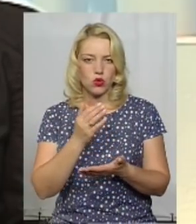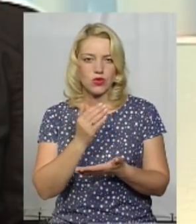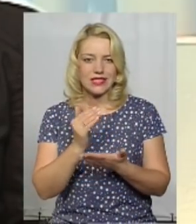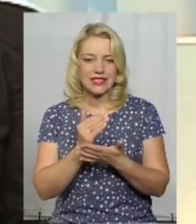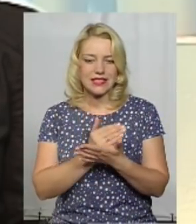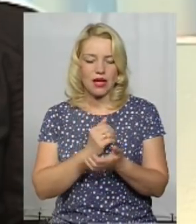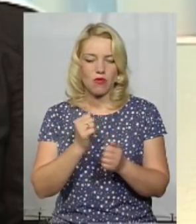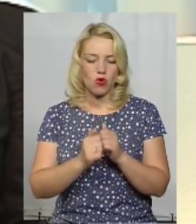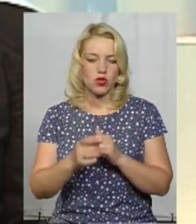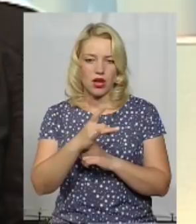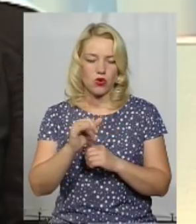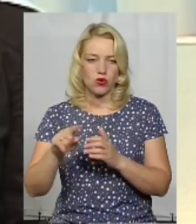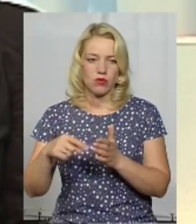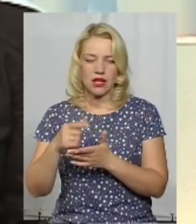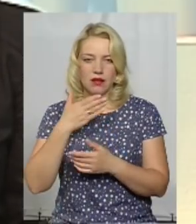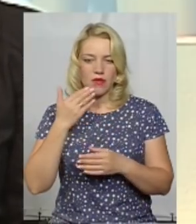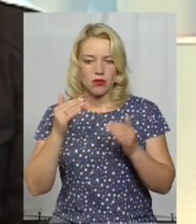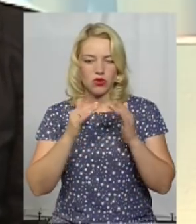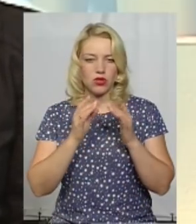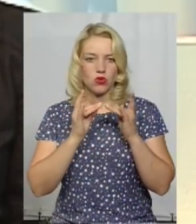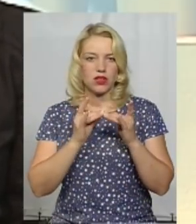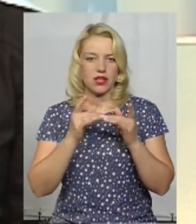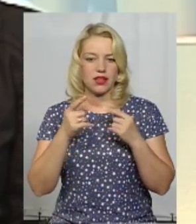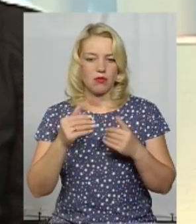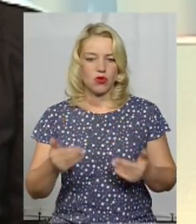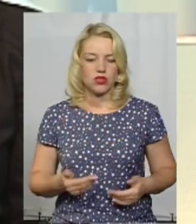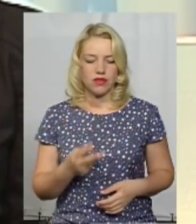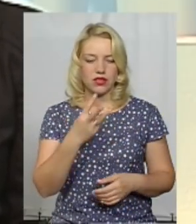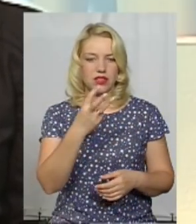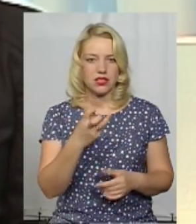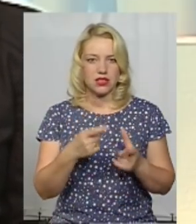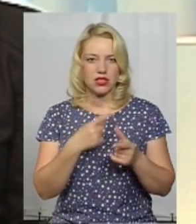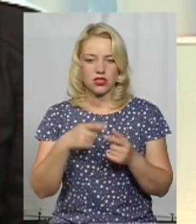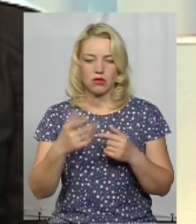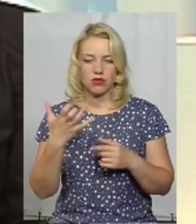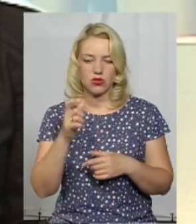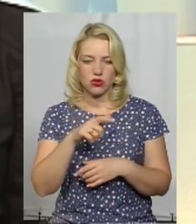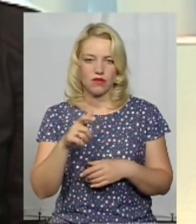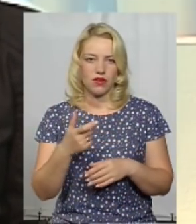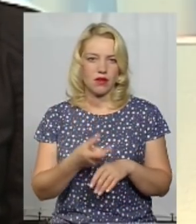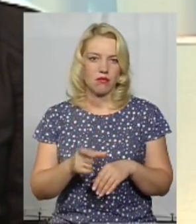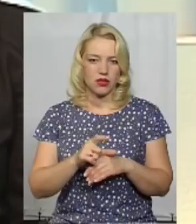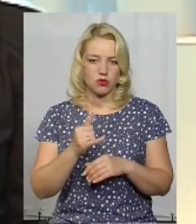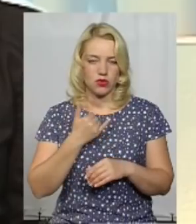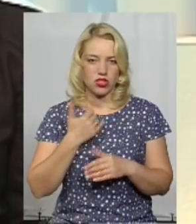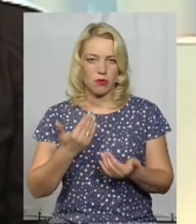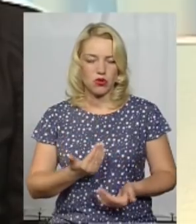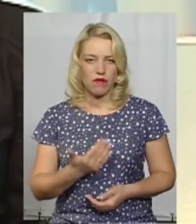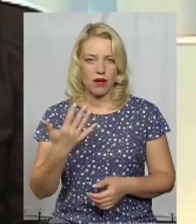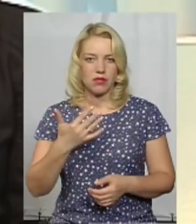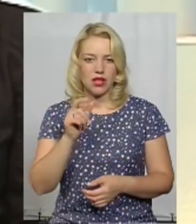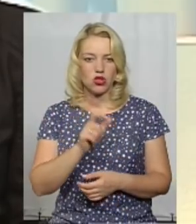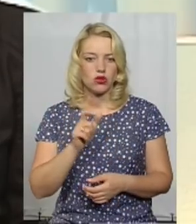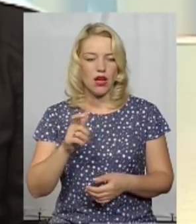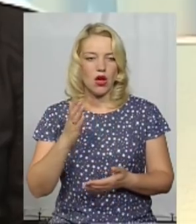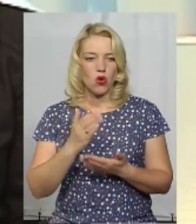місті. У нас немає будинки інтернатів, де проживає 300 чи 500 чоловік. У нас проживає максимум по 50 чоловік. У нас є